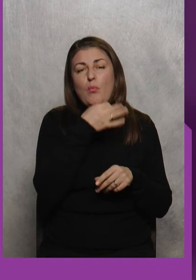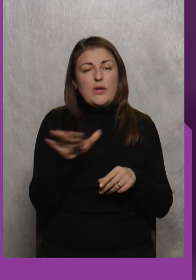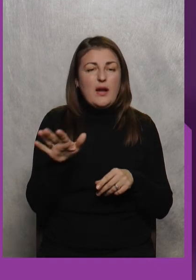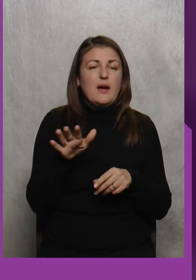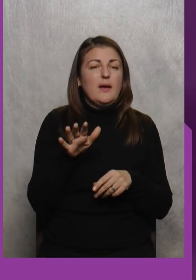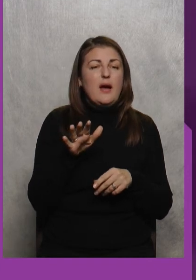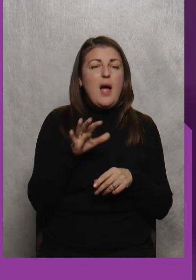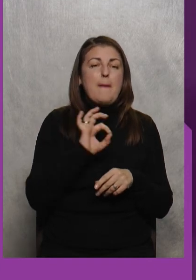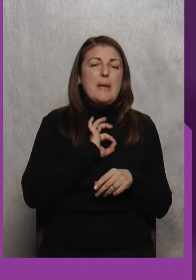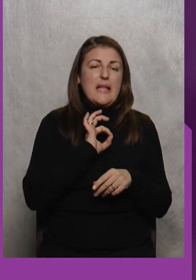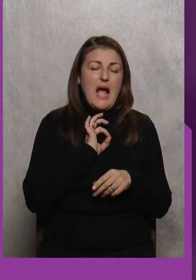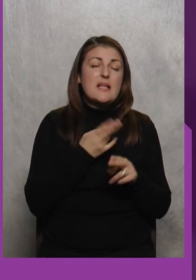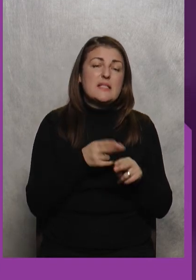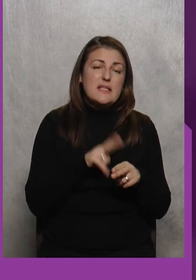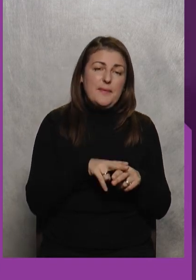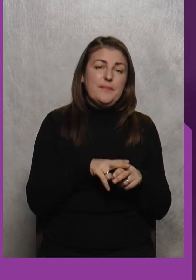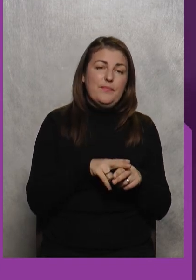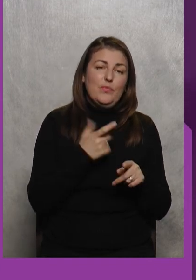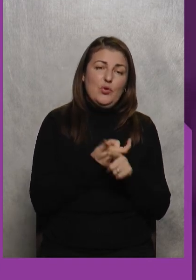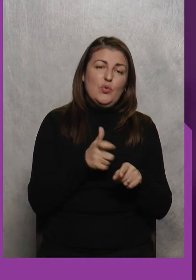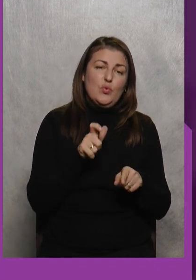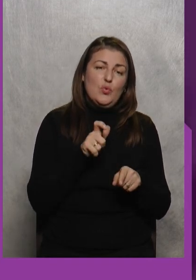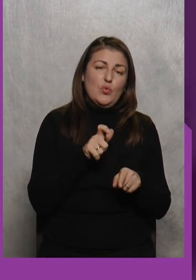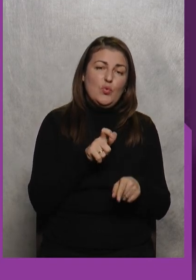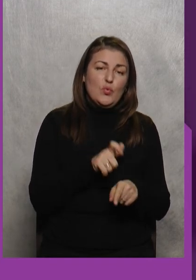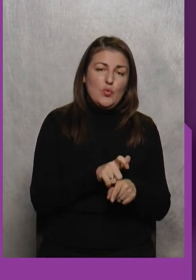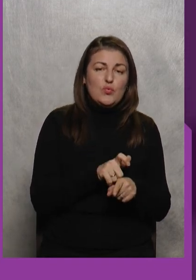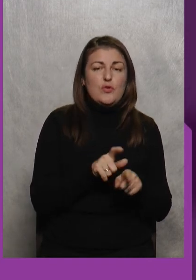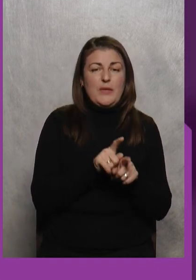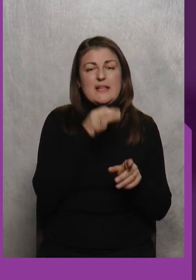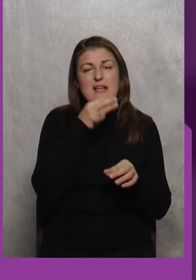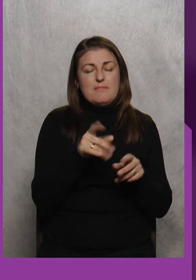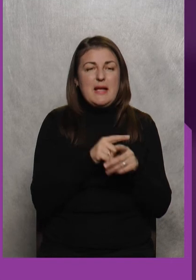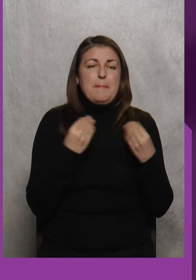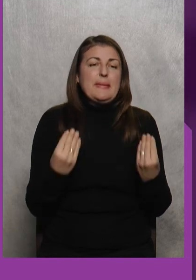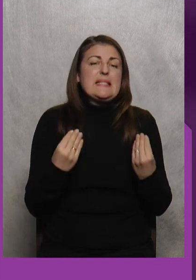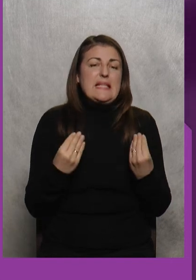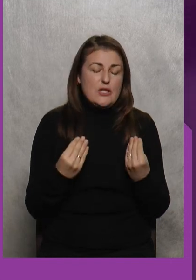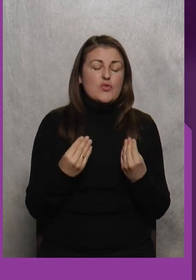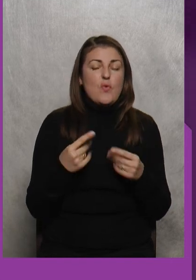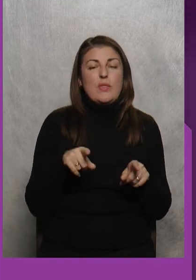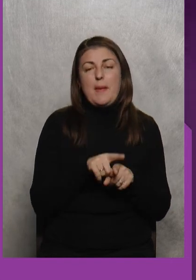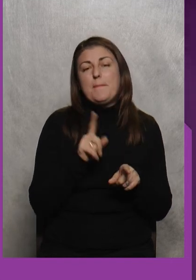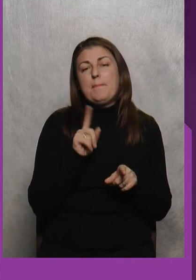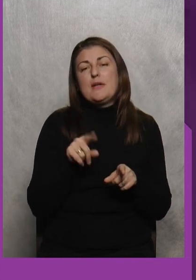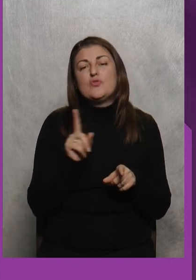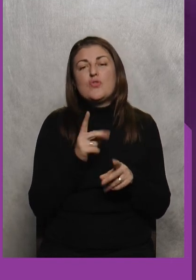Медан Це Дуже Скажімо так Престижно Тим паче